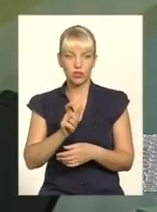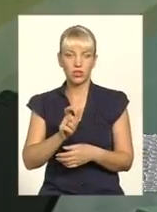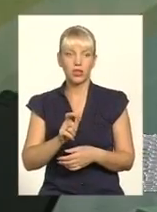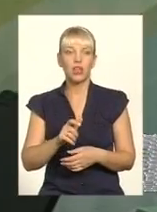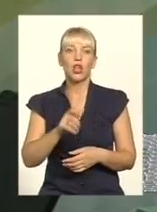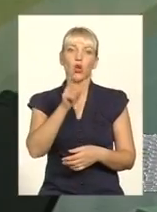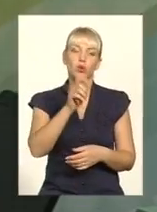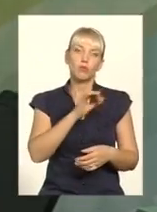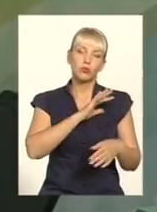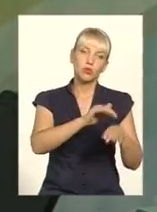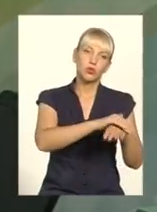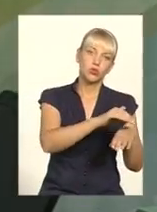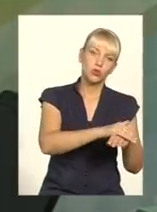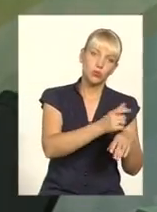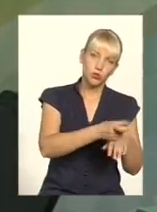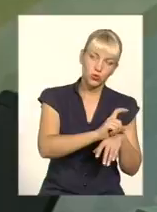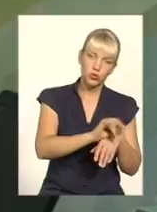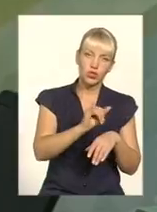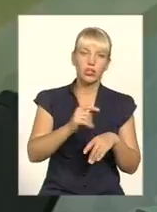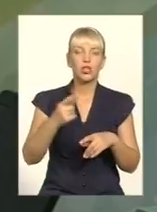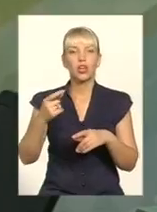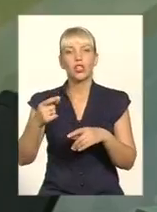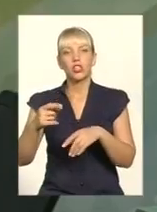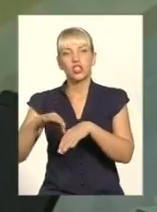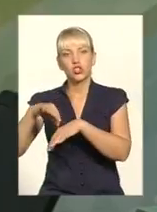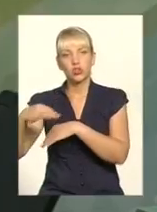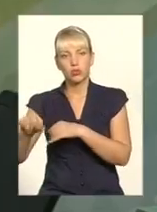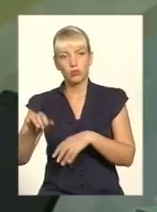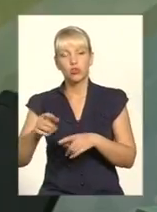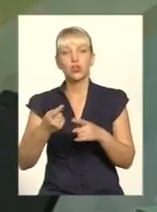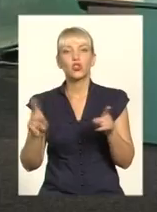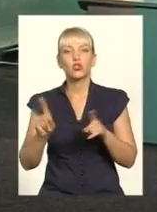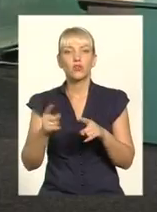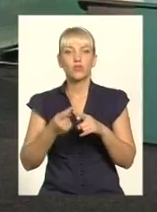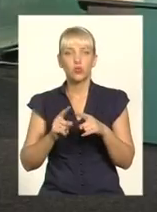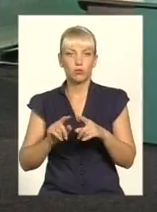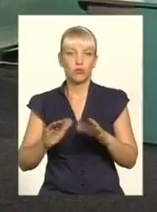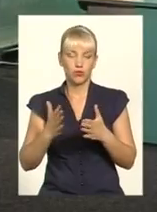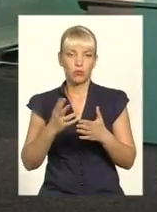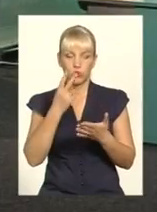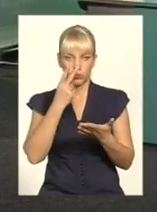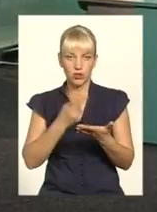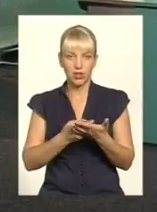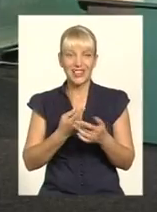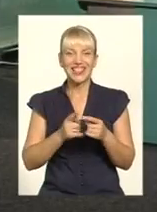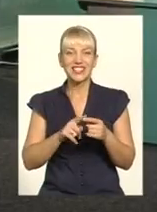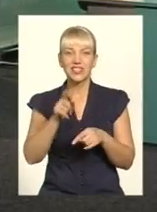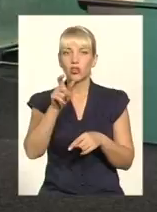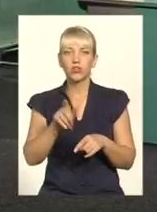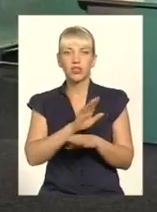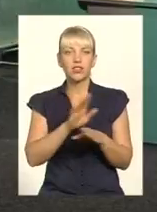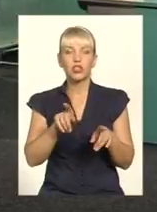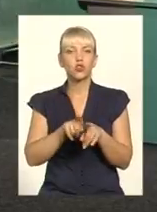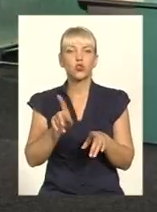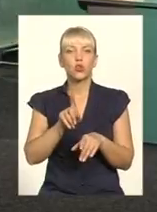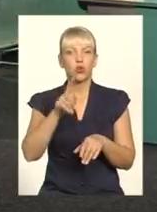так і до жорстокості і до агресії, що в даному випадку і проявилося. І ця людина не те, що вона усвідомлювала,